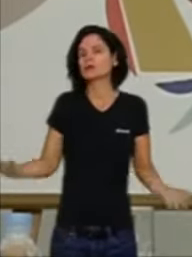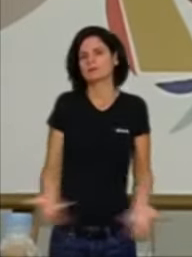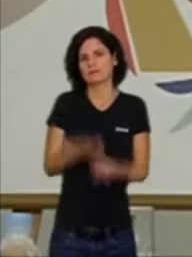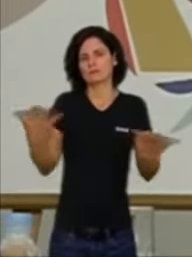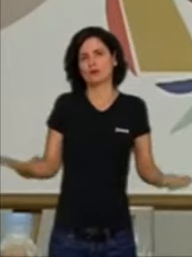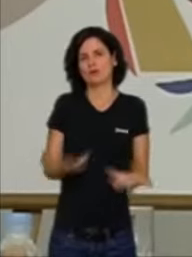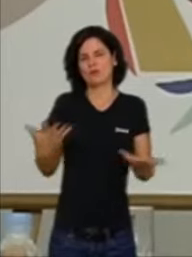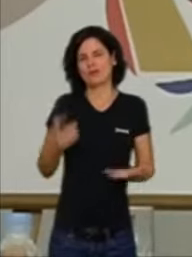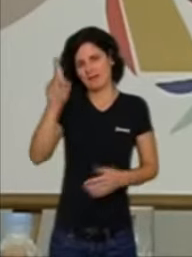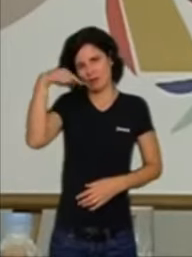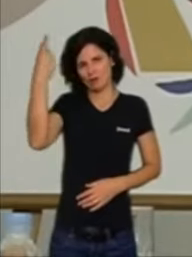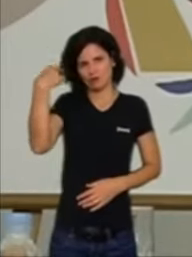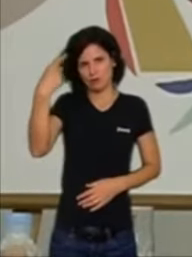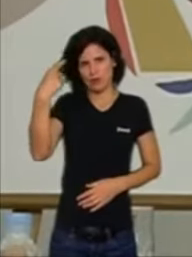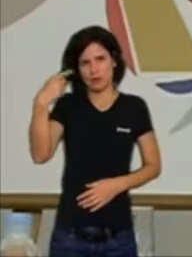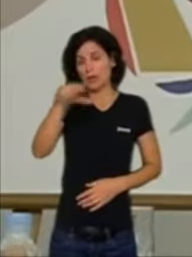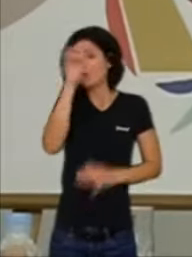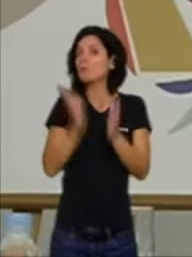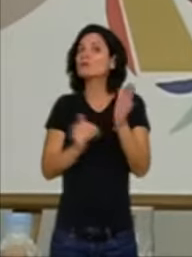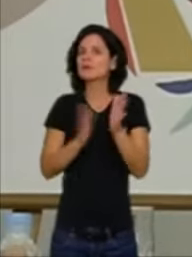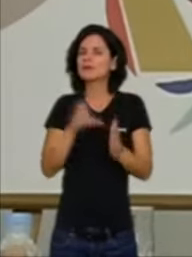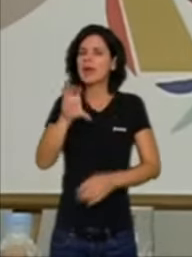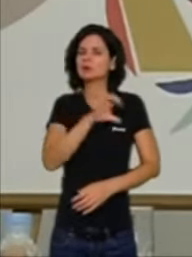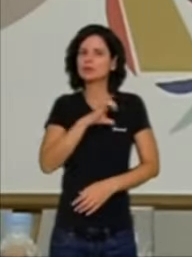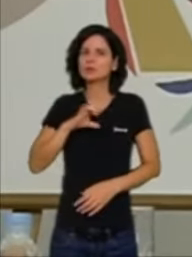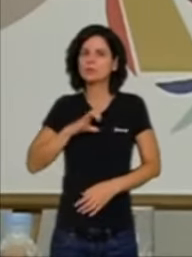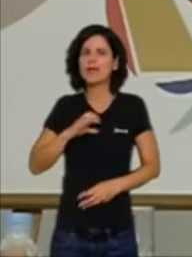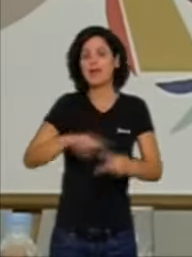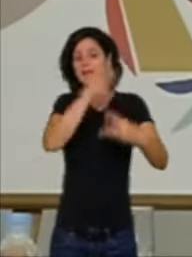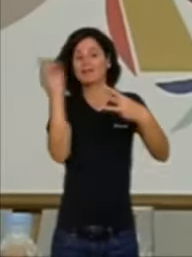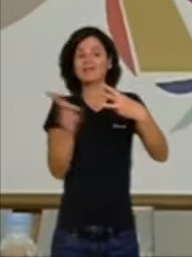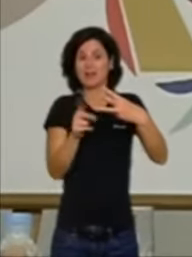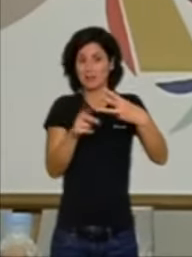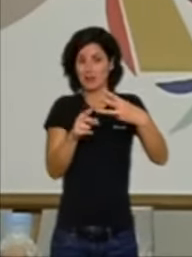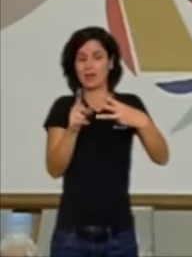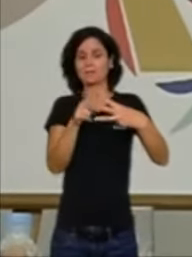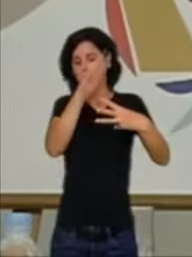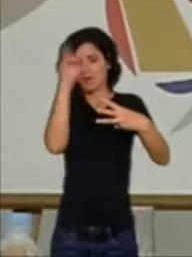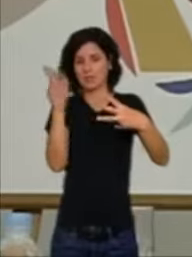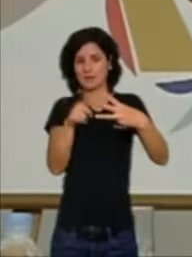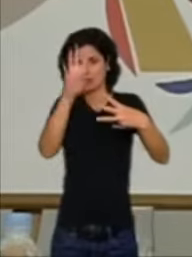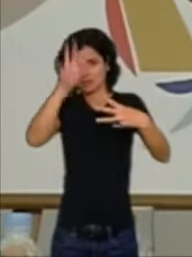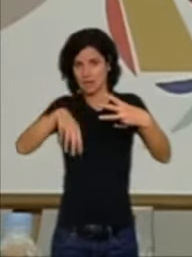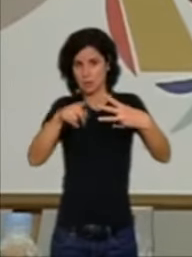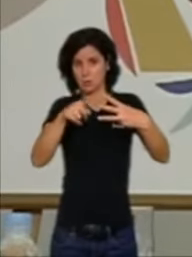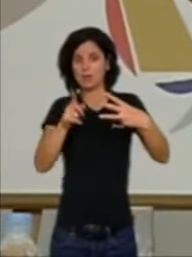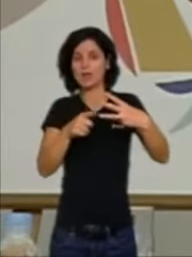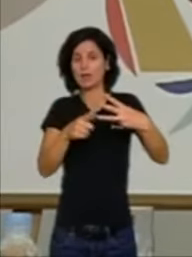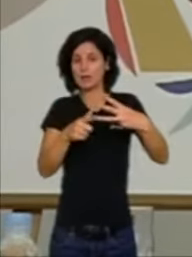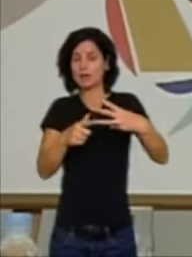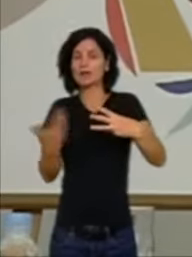Això ens ha situat la comunitat valenciana en la tercera autonomia per darrere de Madrid i Catalunya, amb major número de